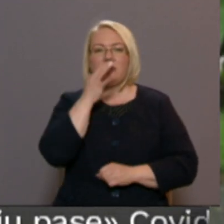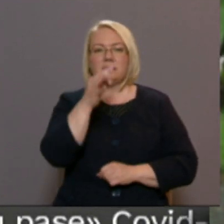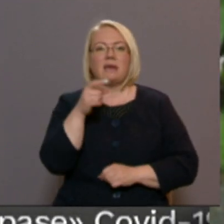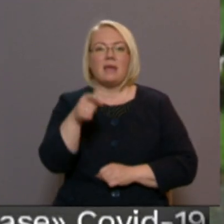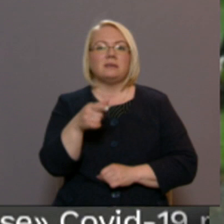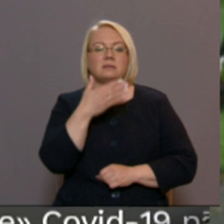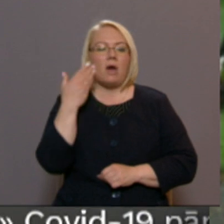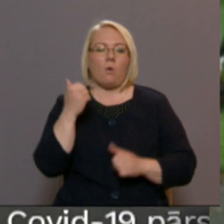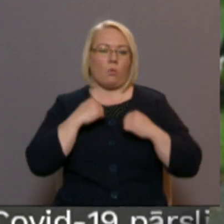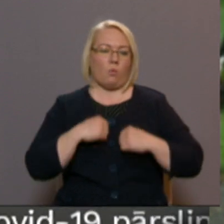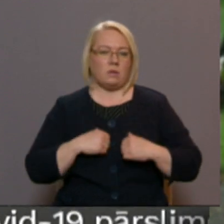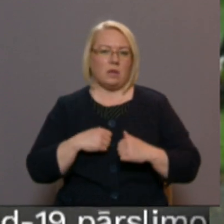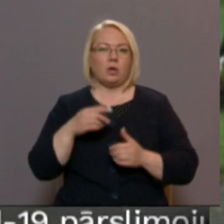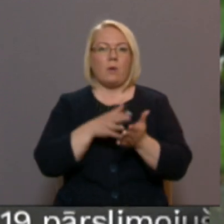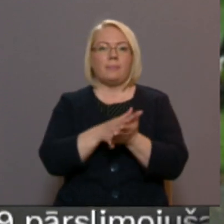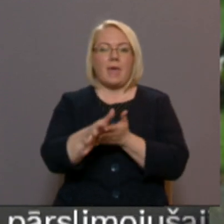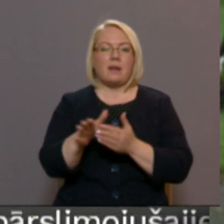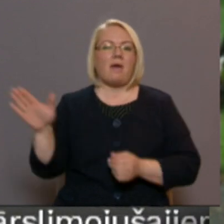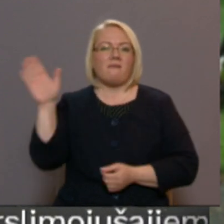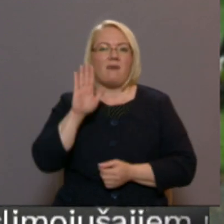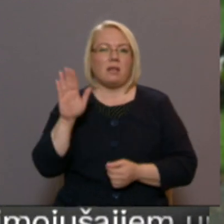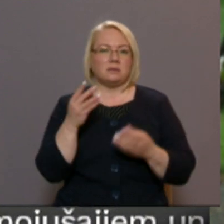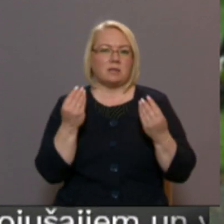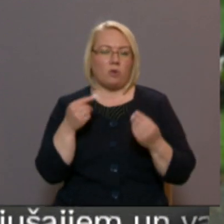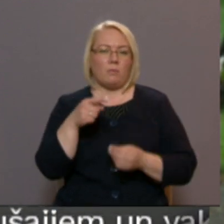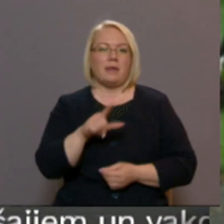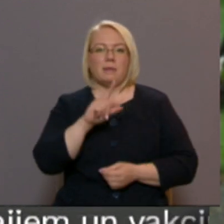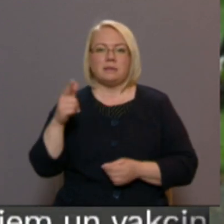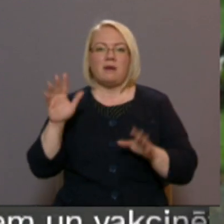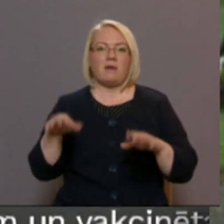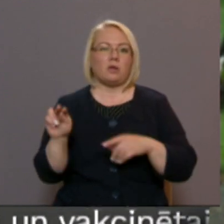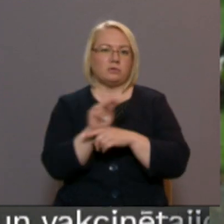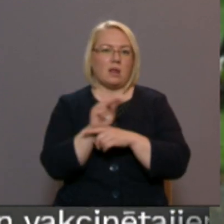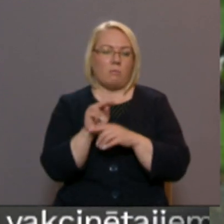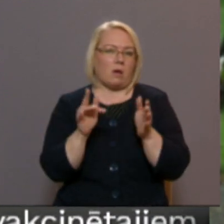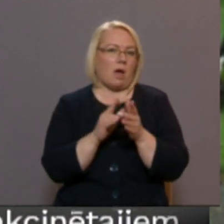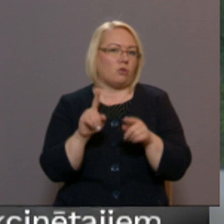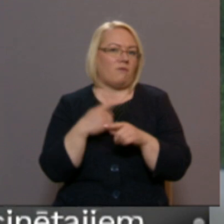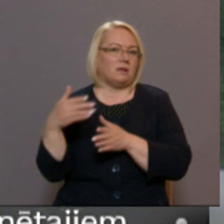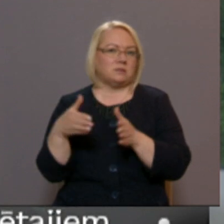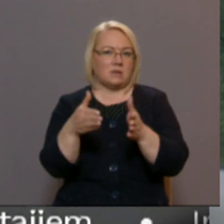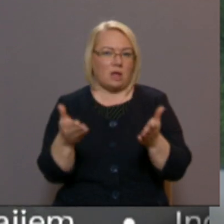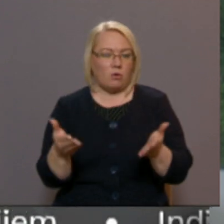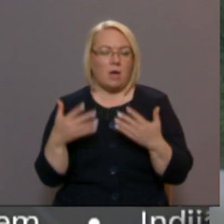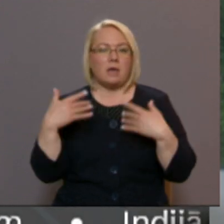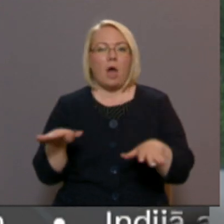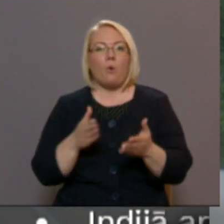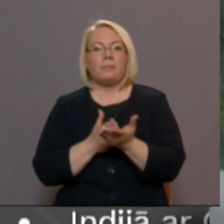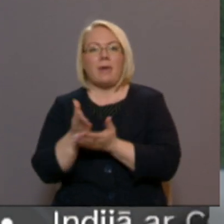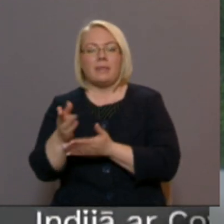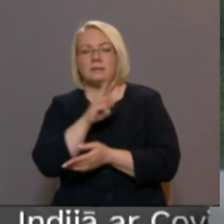godīgi, jo tiek tērēta valsts nauda un par šiem līdzekļiem varētu salabot kādu vēl kādu ceļu. Ja tendence